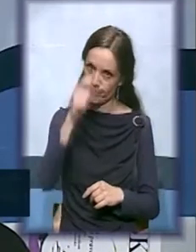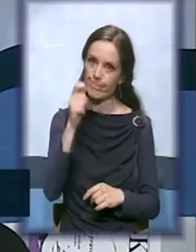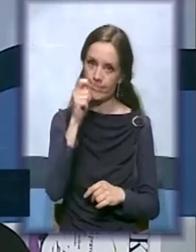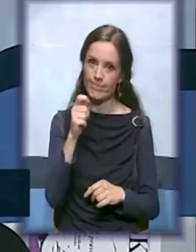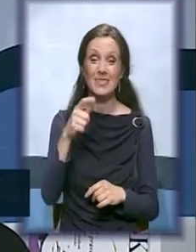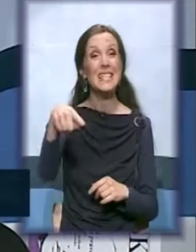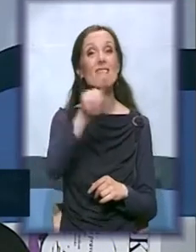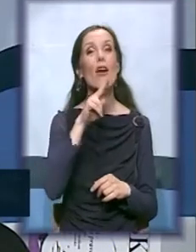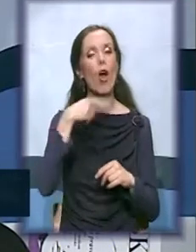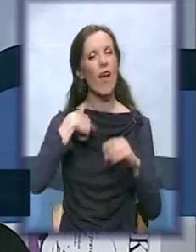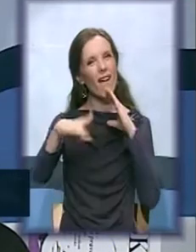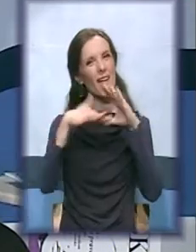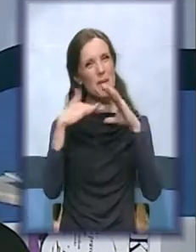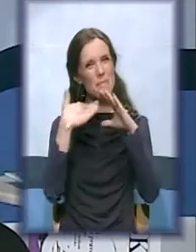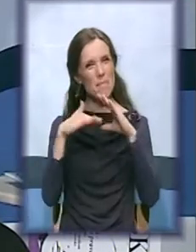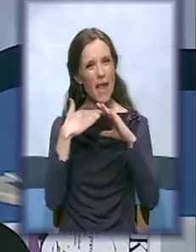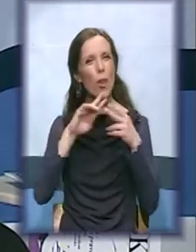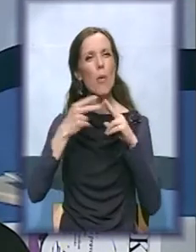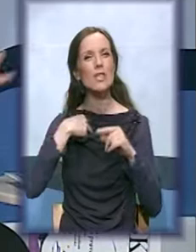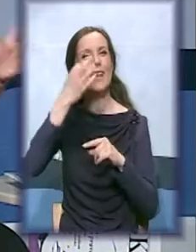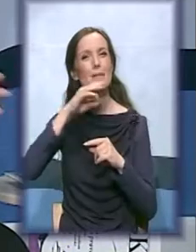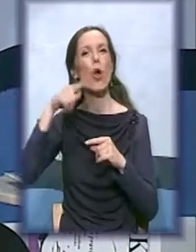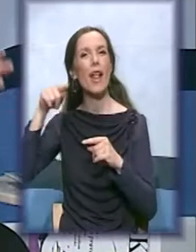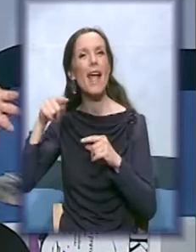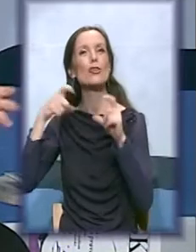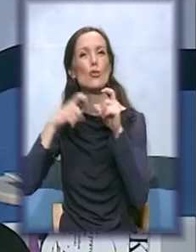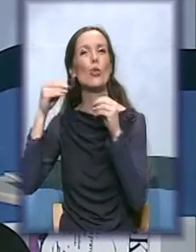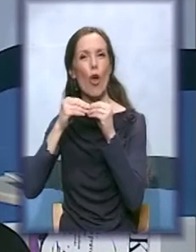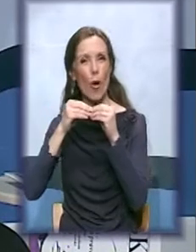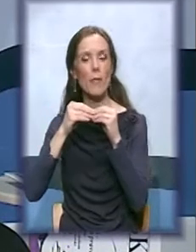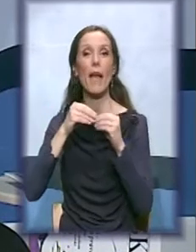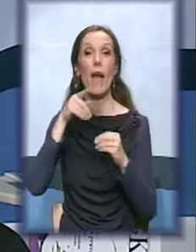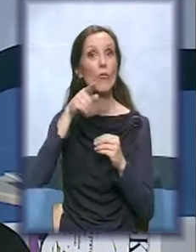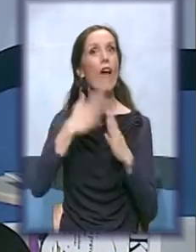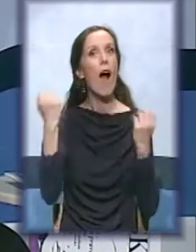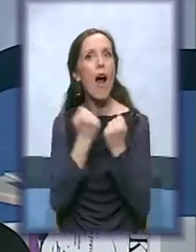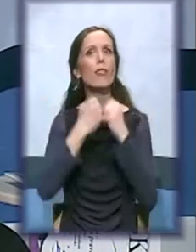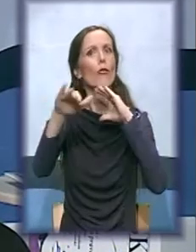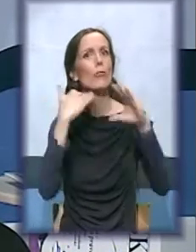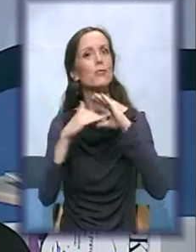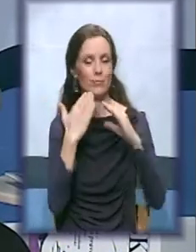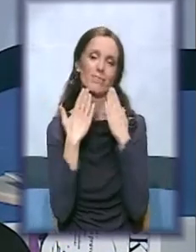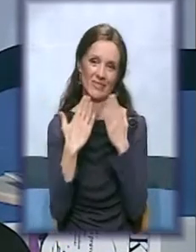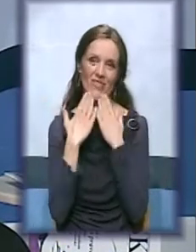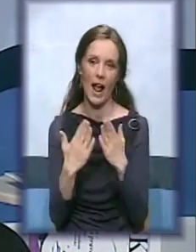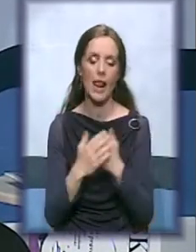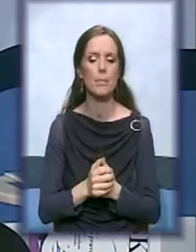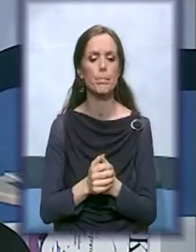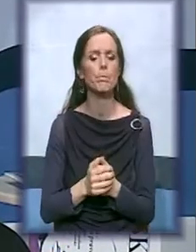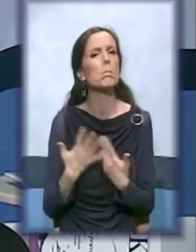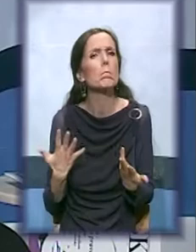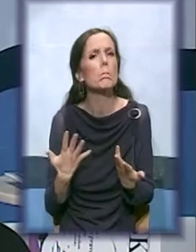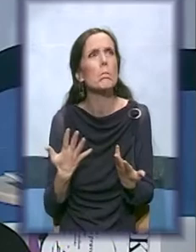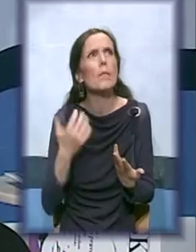e-mailu Poznite nas bolje, Ed Studio B, ovako aktivno učestvuju. Šta znači pitati i na koji